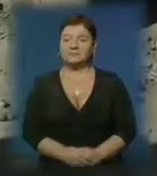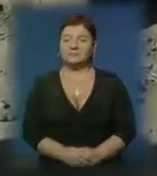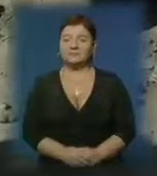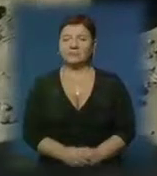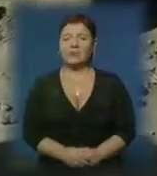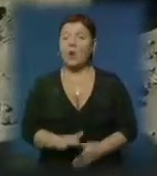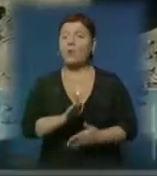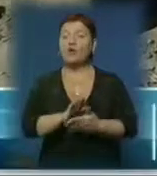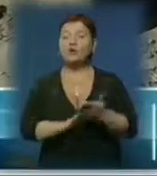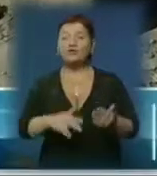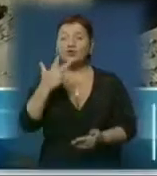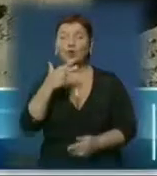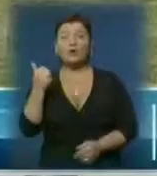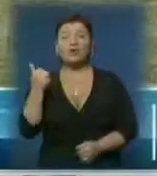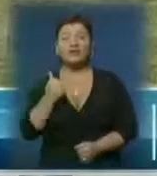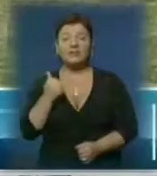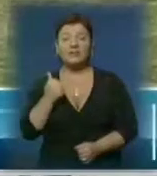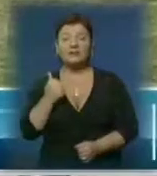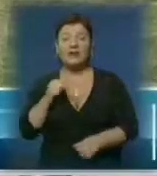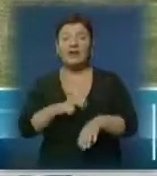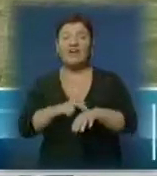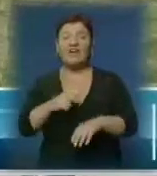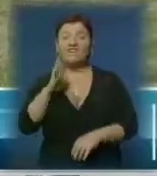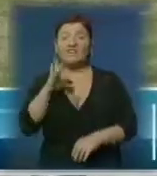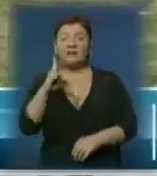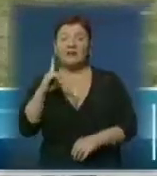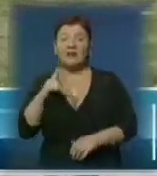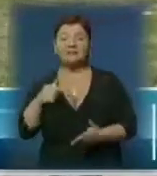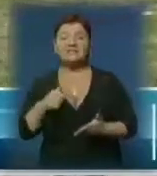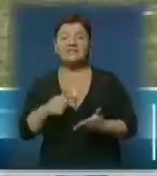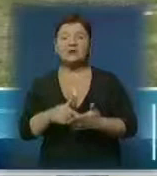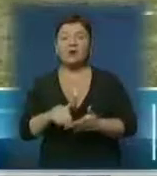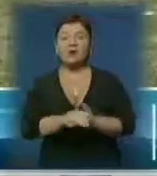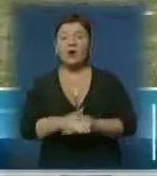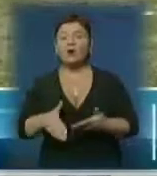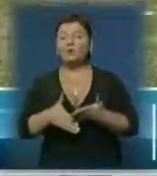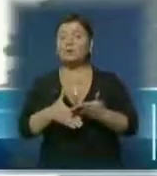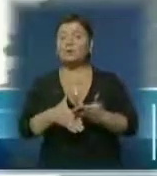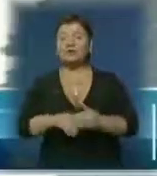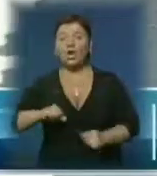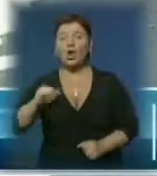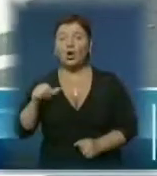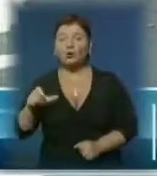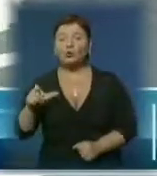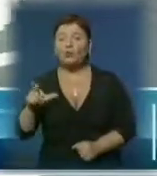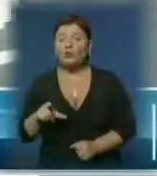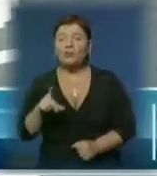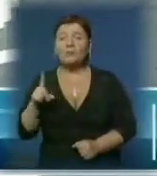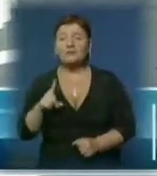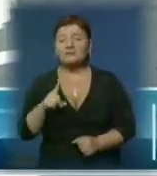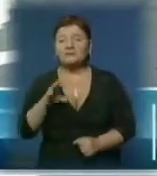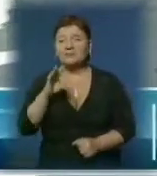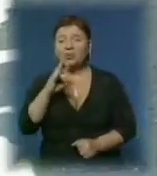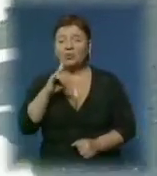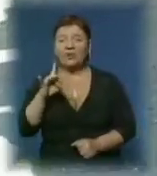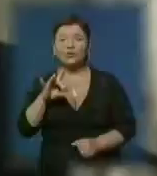Продовж трьох тижнів австрійські ветеринари разом із місцевою організацією «Допоможе другу» виловлювали безпритульних собак в Ужгороді.